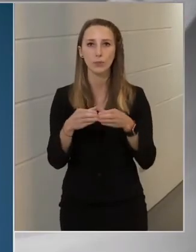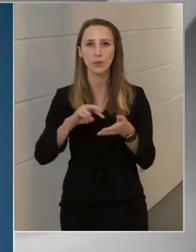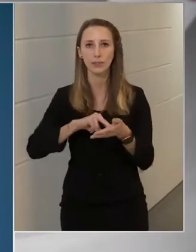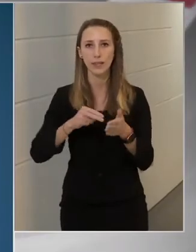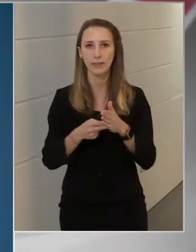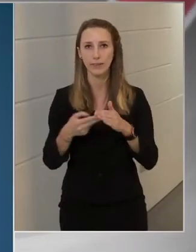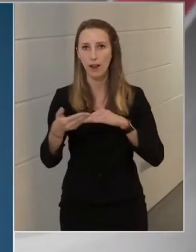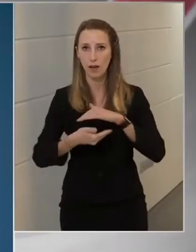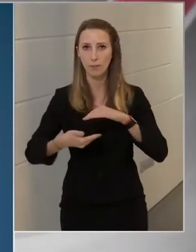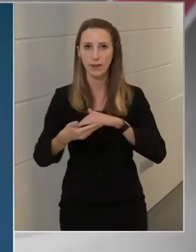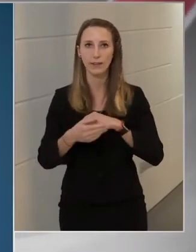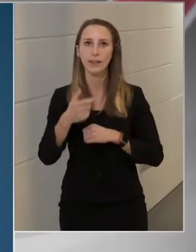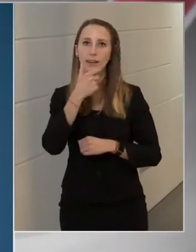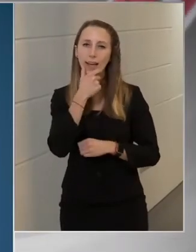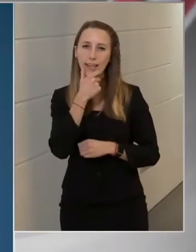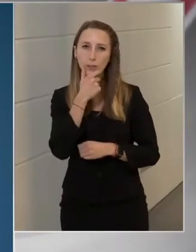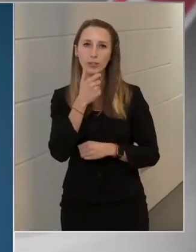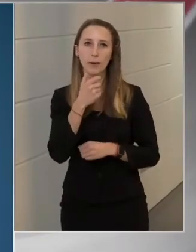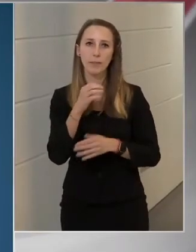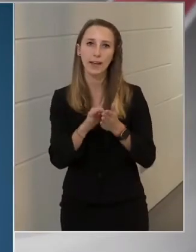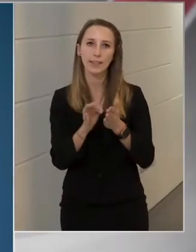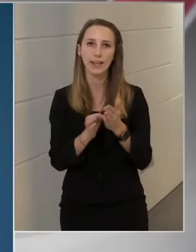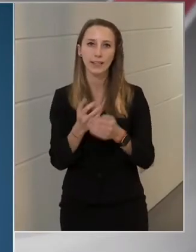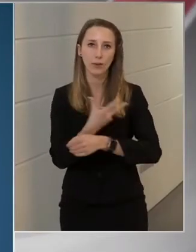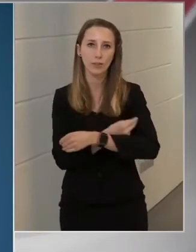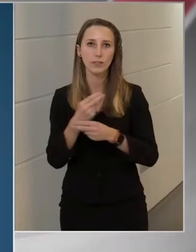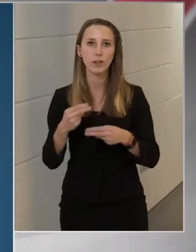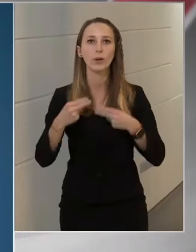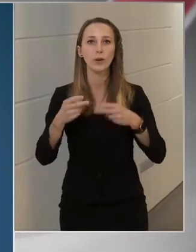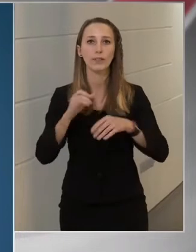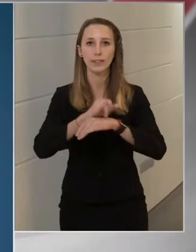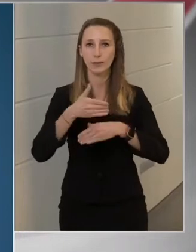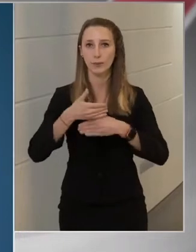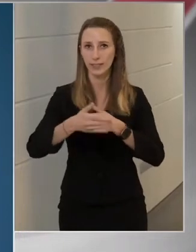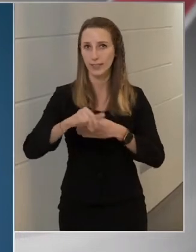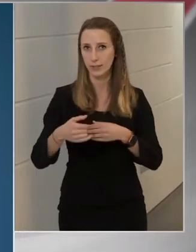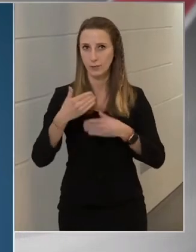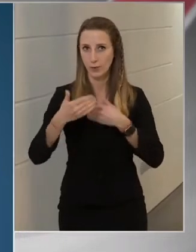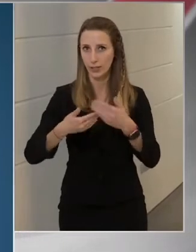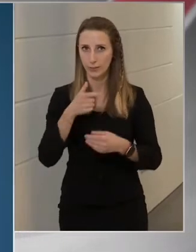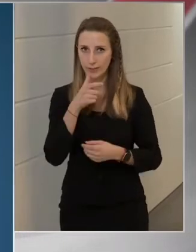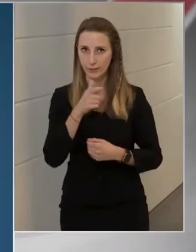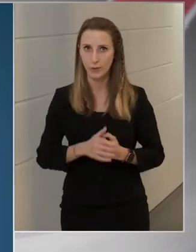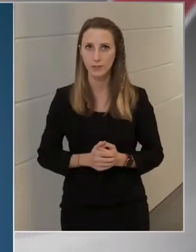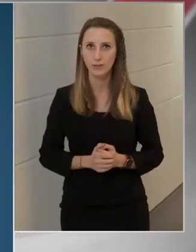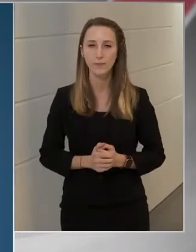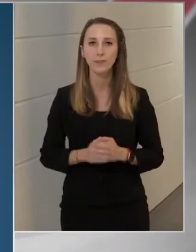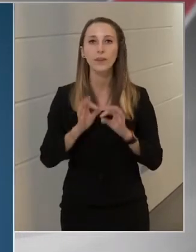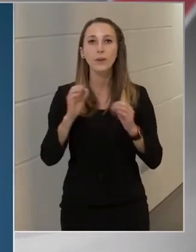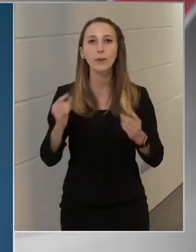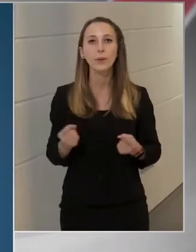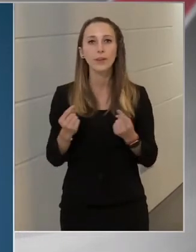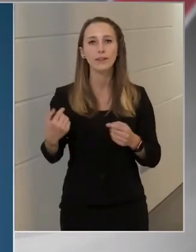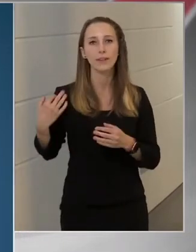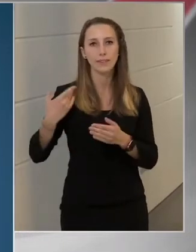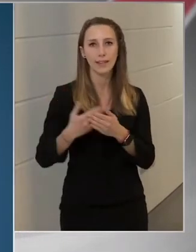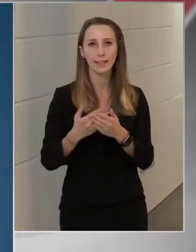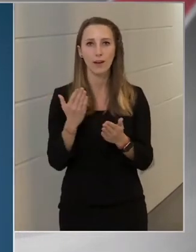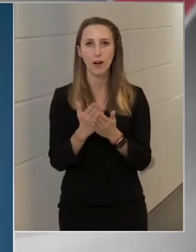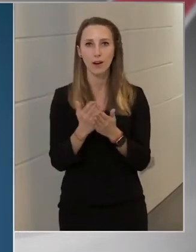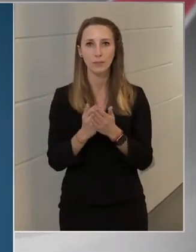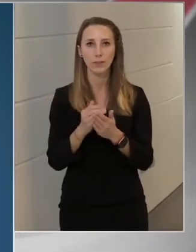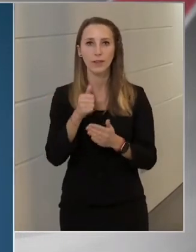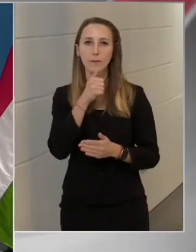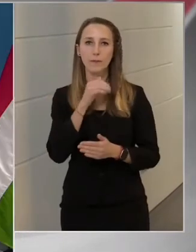szerint a legidősebb regisztráltak oltása a következő héten is folytatódni fog. Jó hír, hogy az eddig alkalmazott